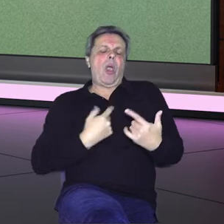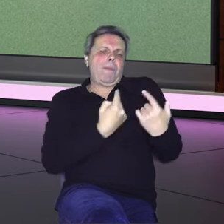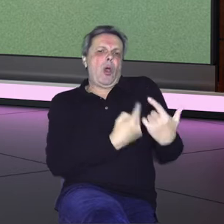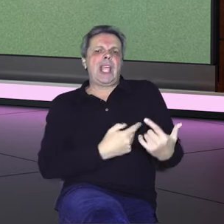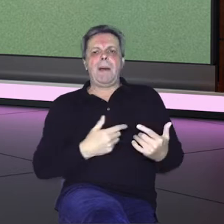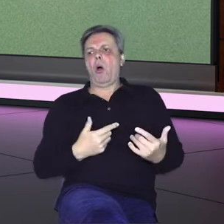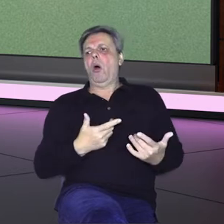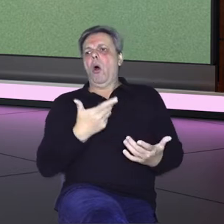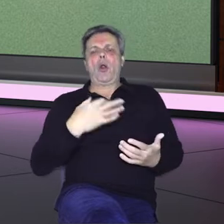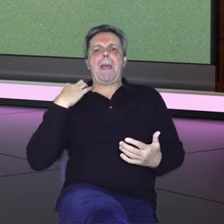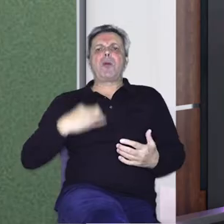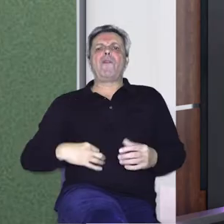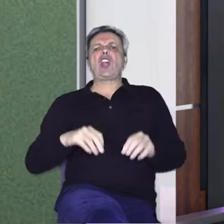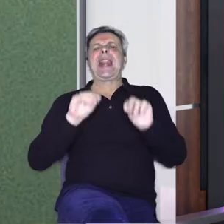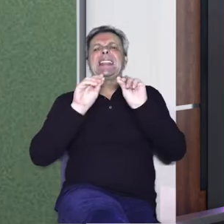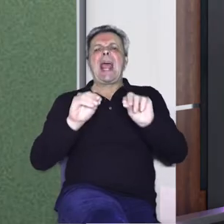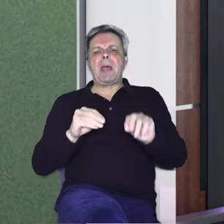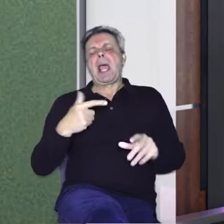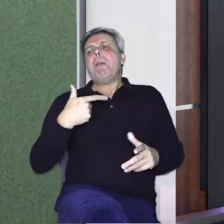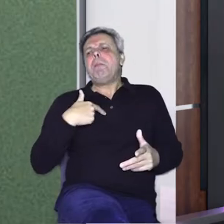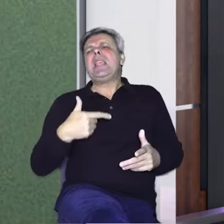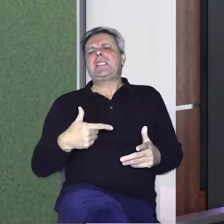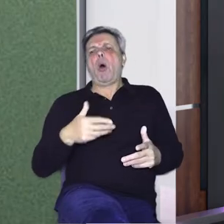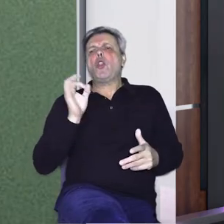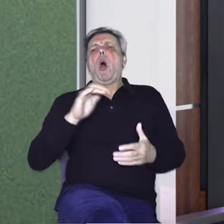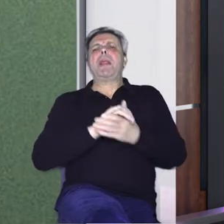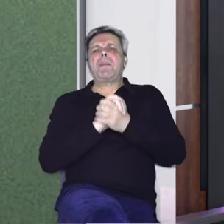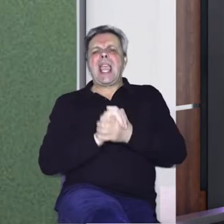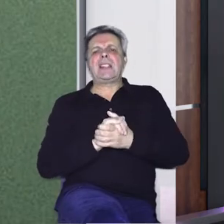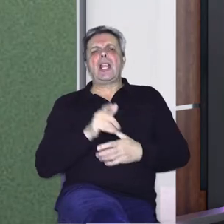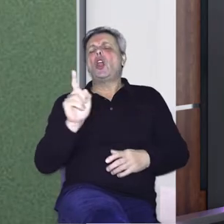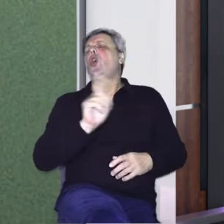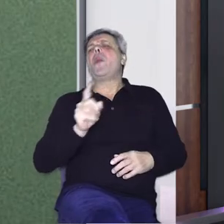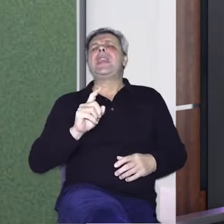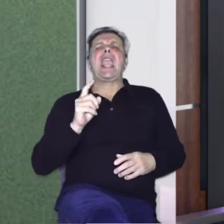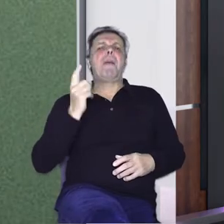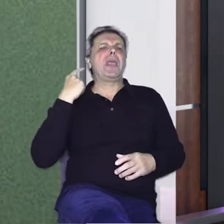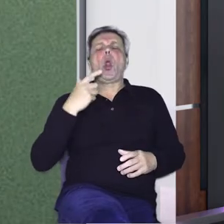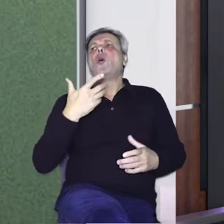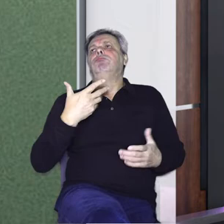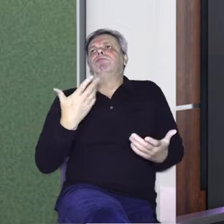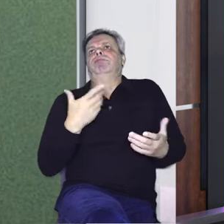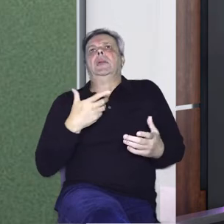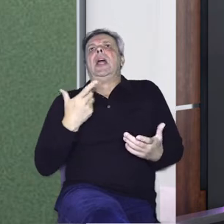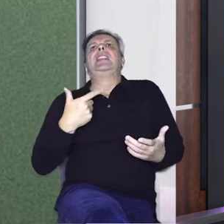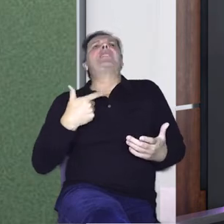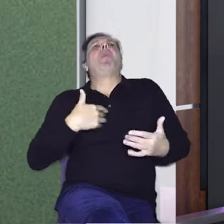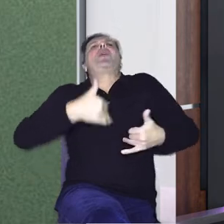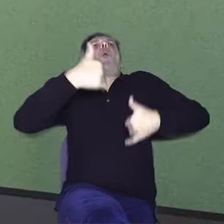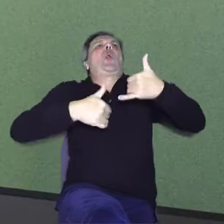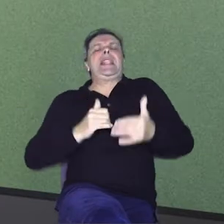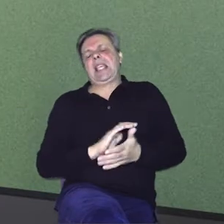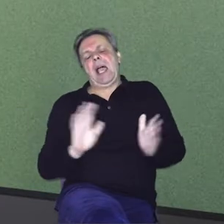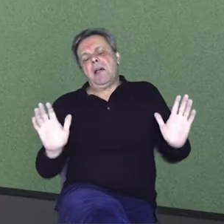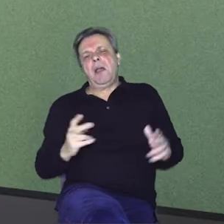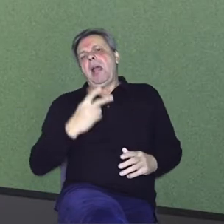ondje, trenutno profesionalni trener. I tu smo mi kliknuli, mi smo dobri prijatelji. I to apsolutno nije bilo tad veze da smo mi konkurencija, da se gledamo na taj